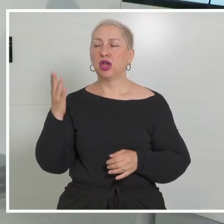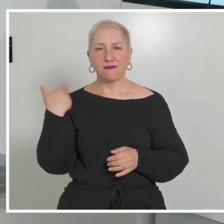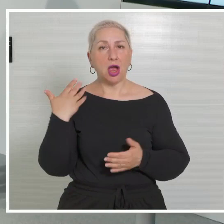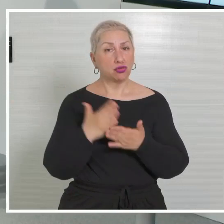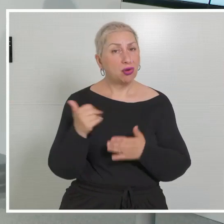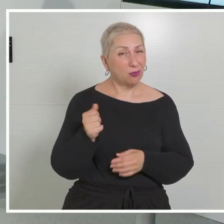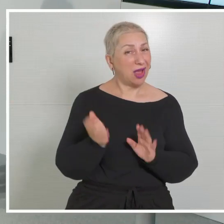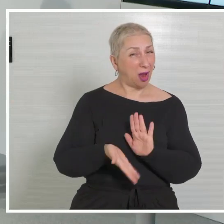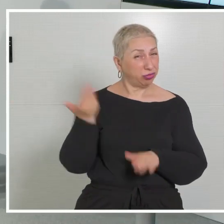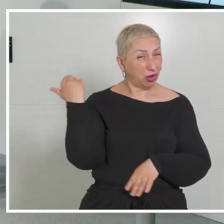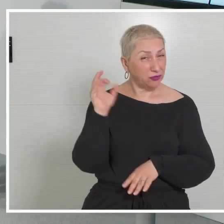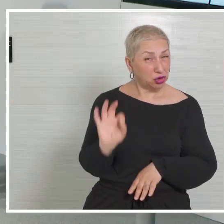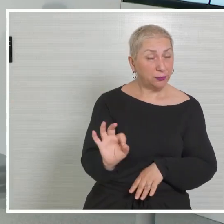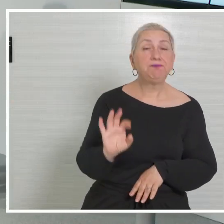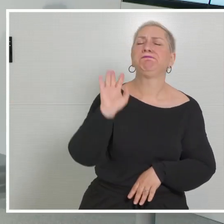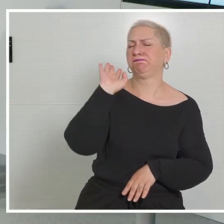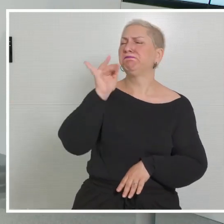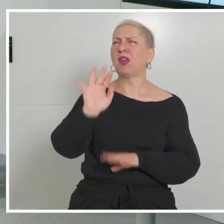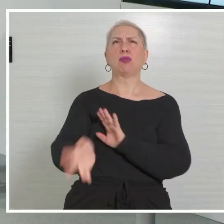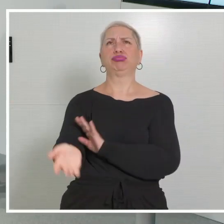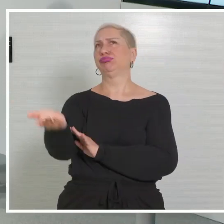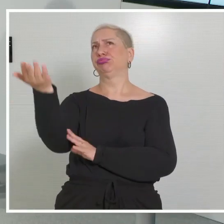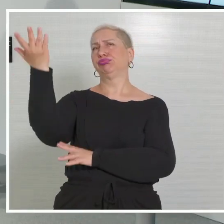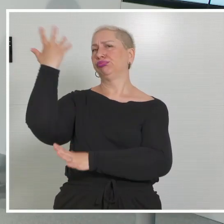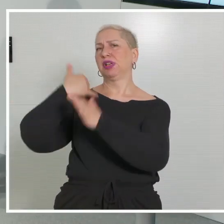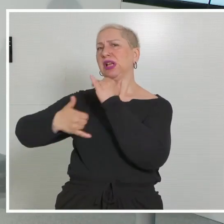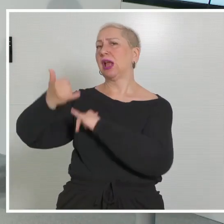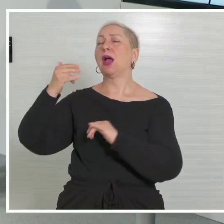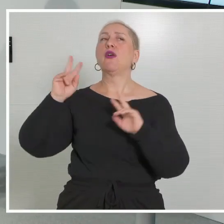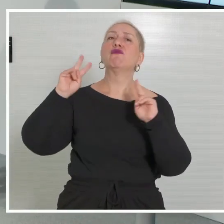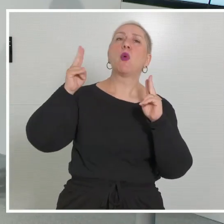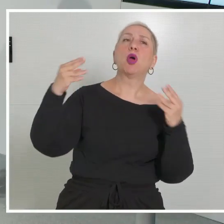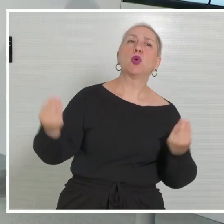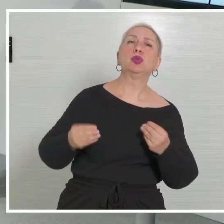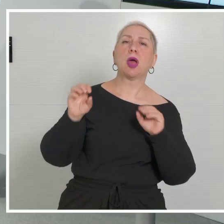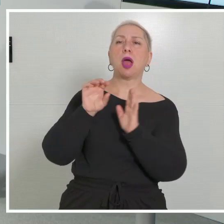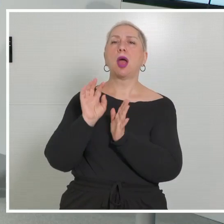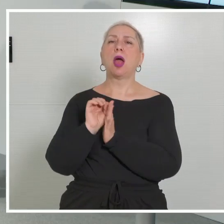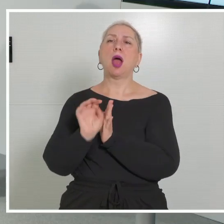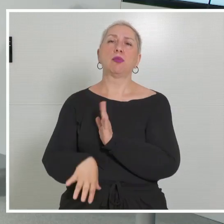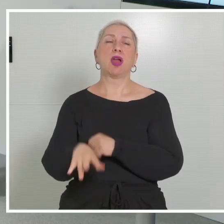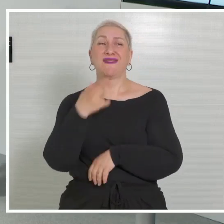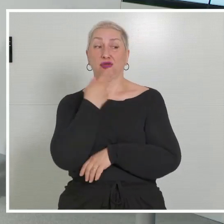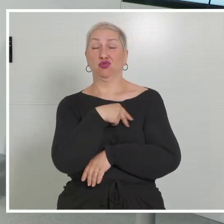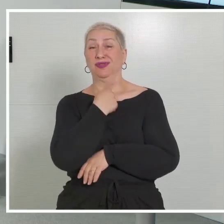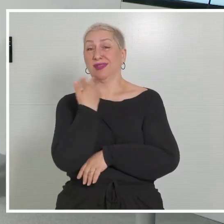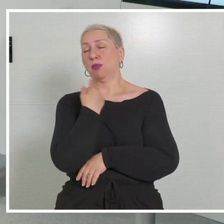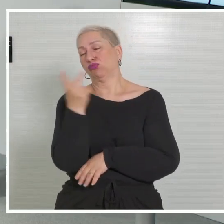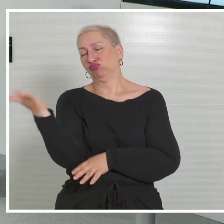und es wurde abgeschafft? Das hat es vor vielen Jahren schon einmal gegeben, was damals die Gründe dafür waren. Das müssen Sie die damals Zuständigen fragen.